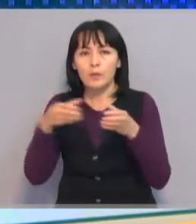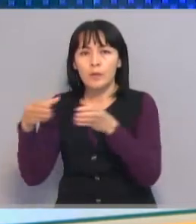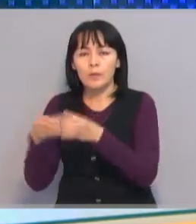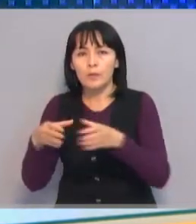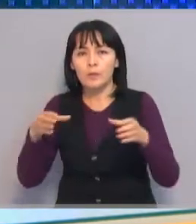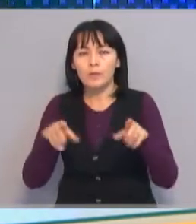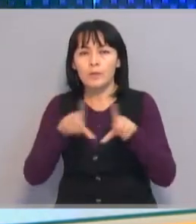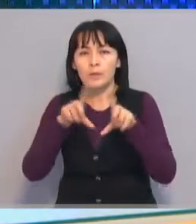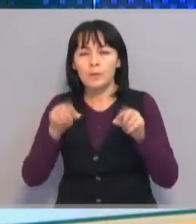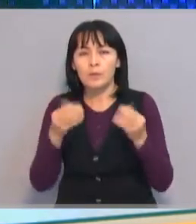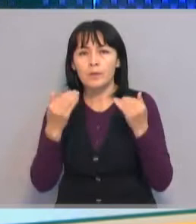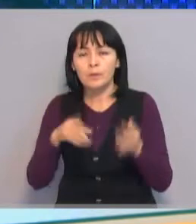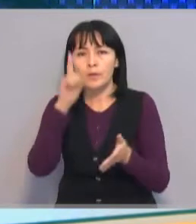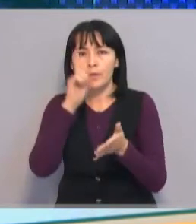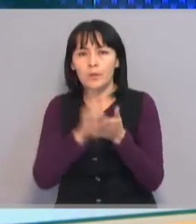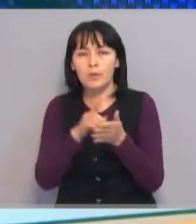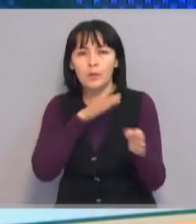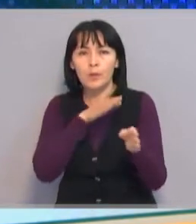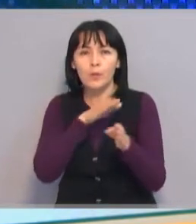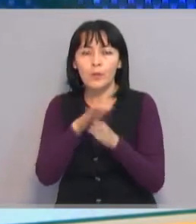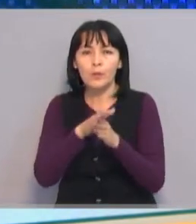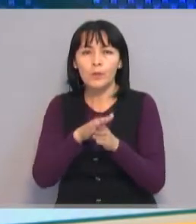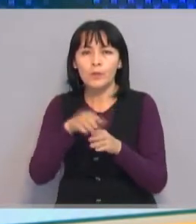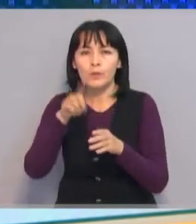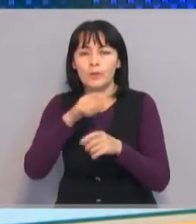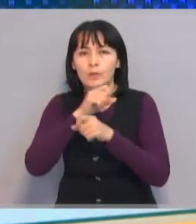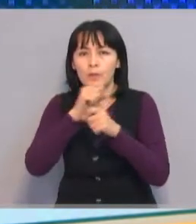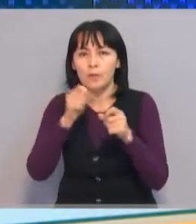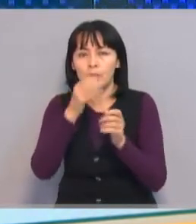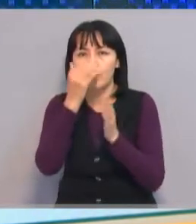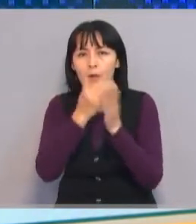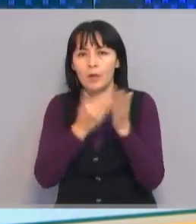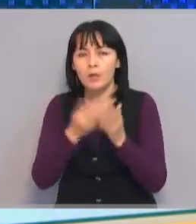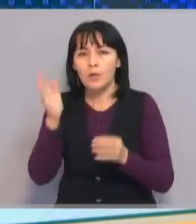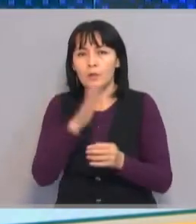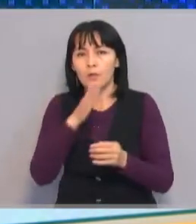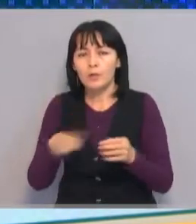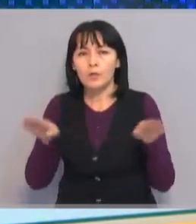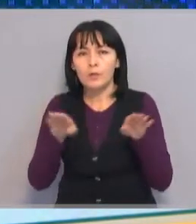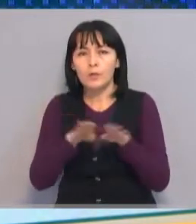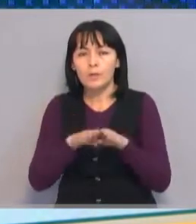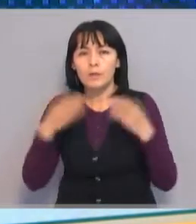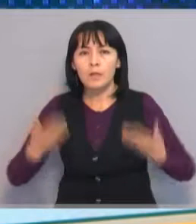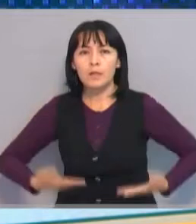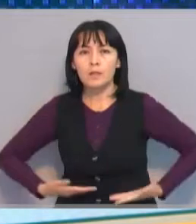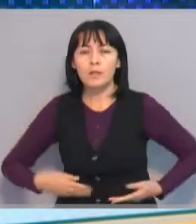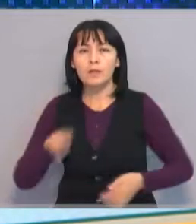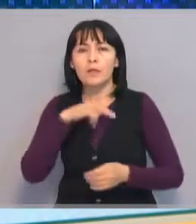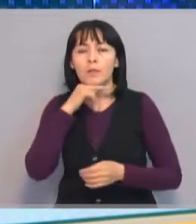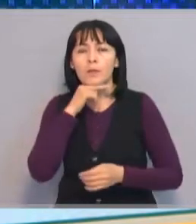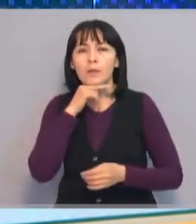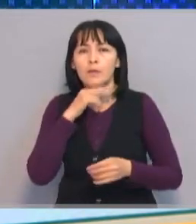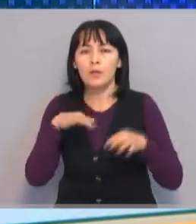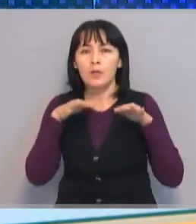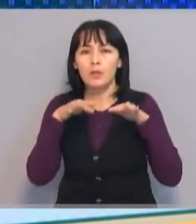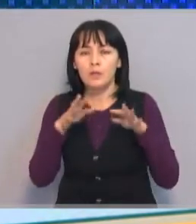бөлімшелерінің функционалдық міндеттерін орындаудағы терроризм аклерінің жолым кесу барысындағы жағдайды бағалаудың үш